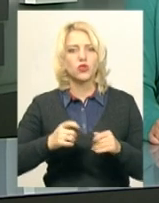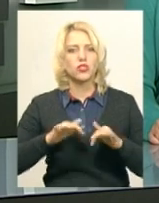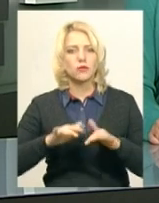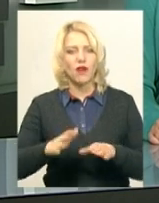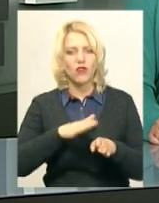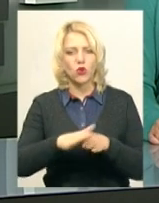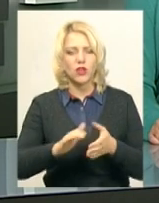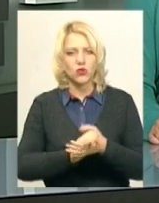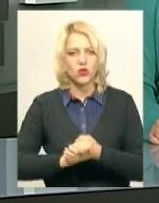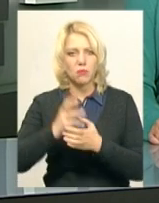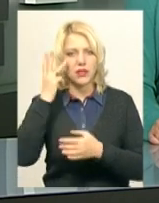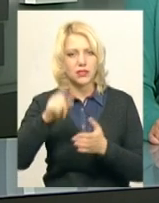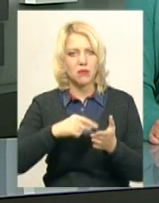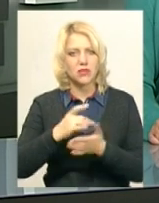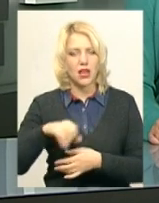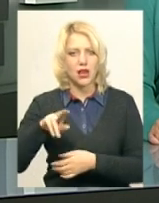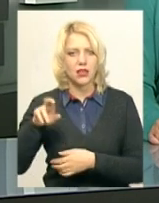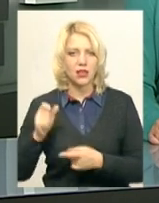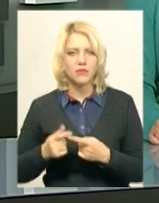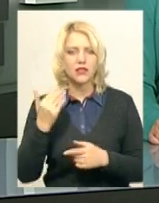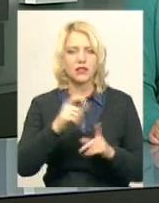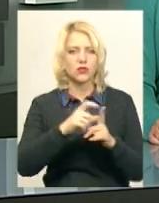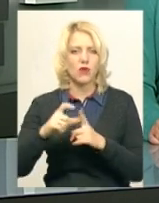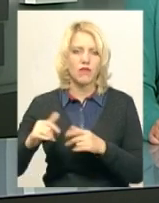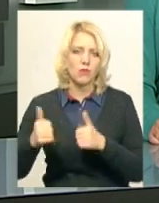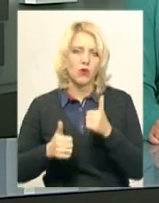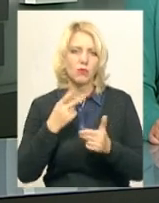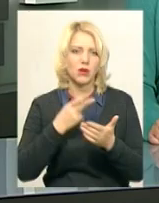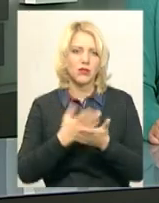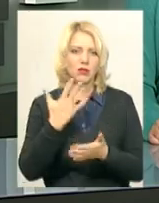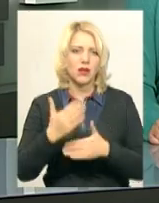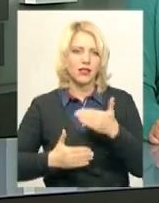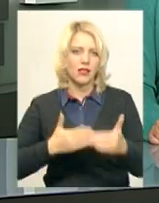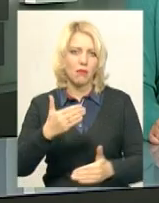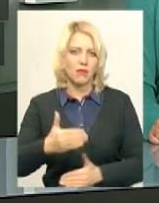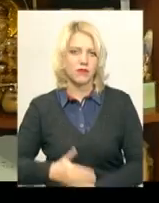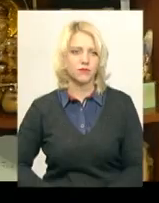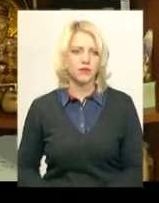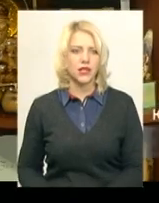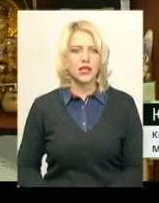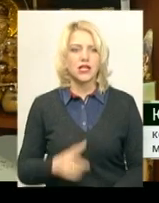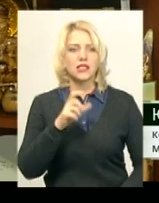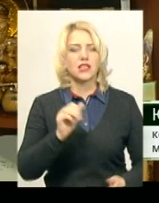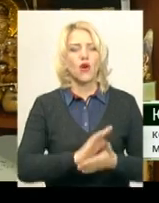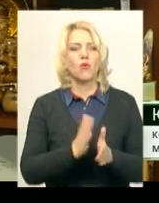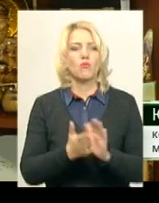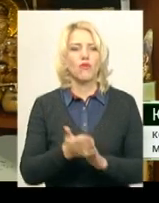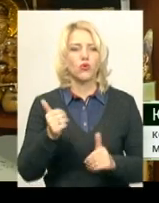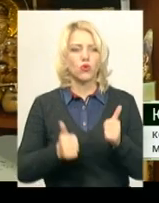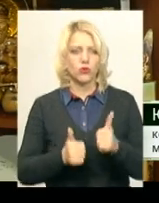комітету Хмельницької міської ради Юлія Сабій. За її словами, конкурс передбачає 5 етапів. За умовами